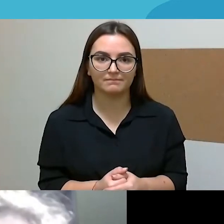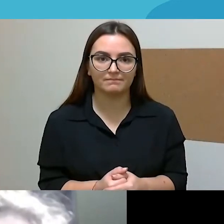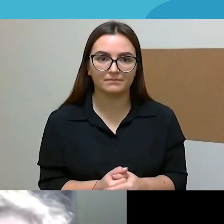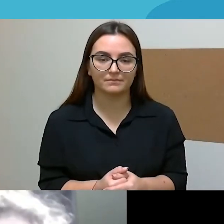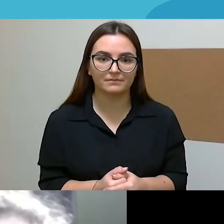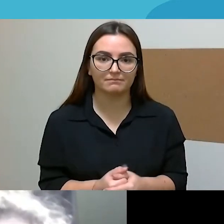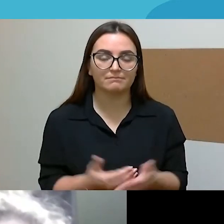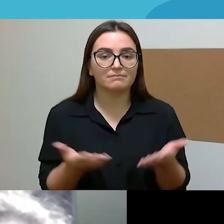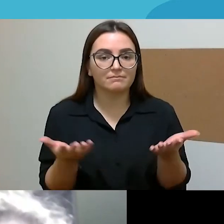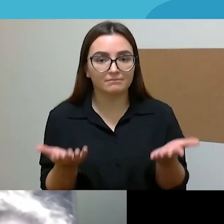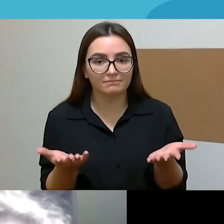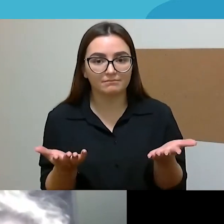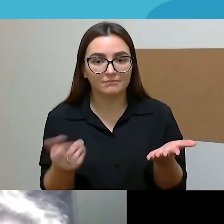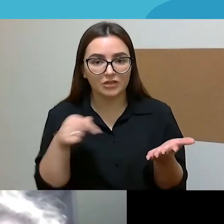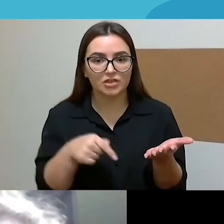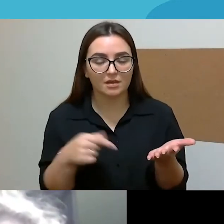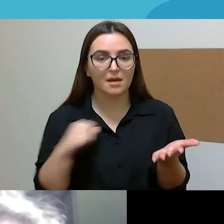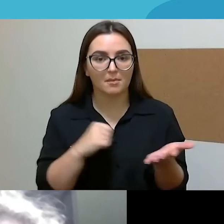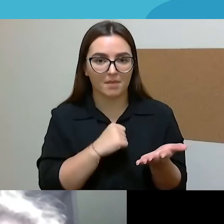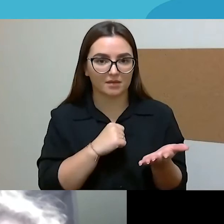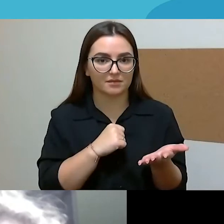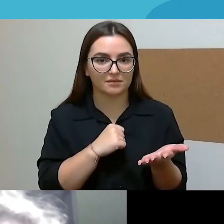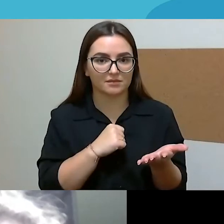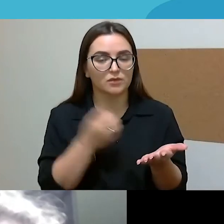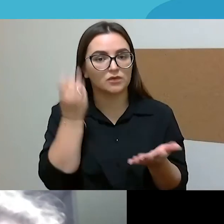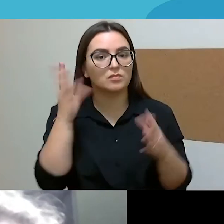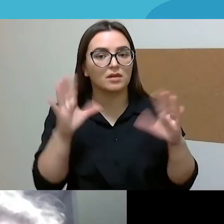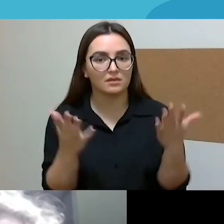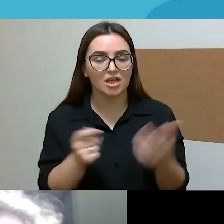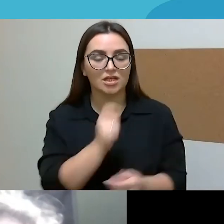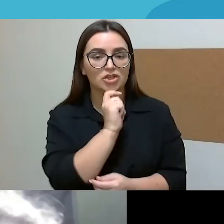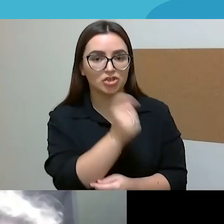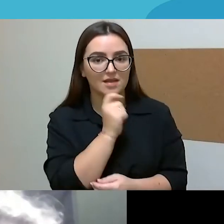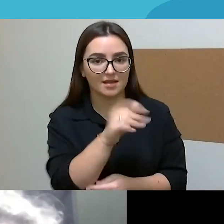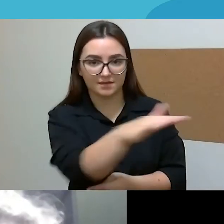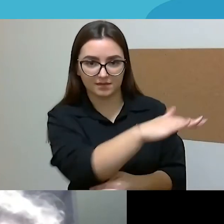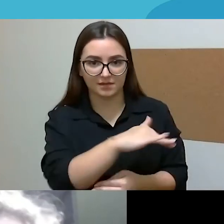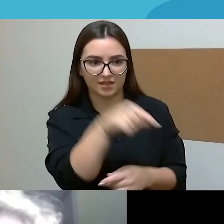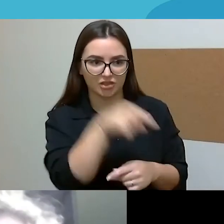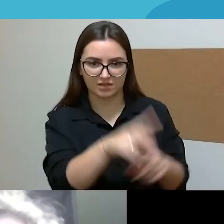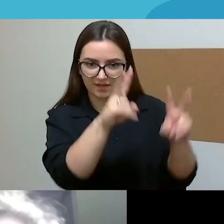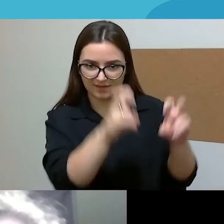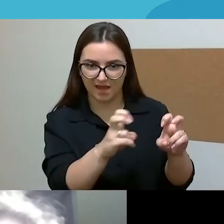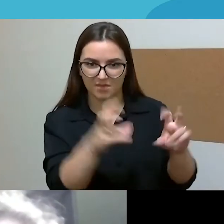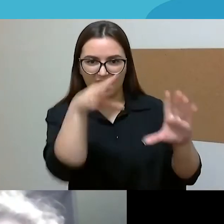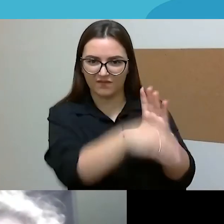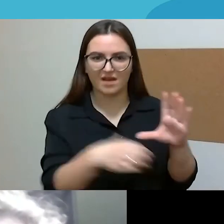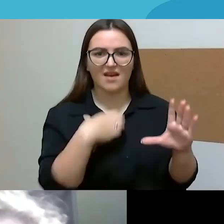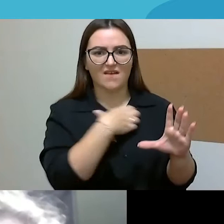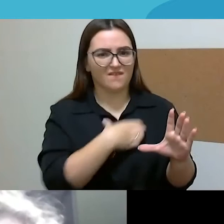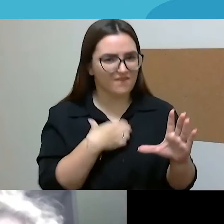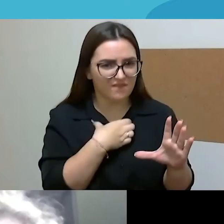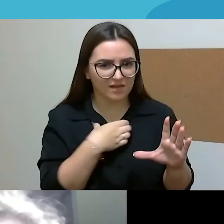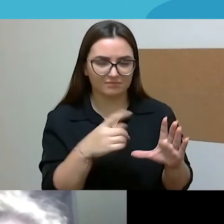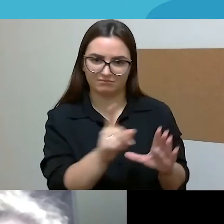Tai čia tikrai tenka pripažinti, kad žiniasklaida nėra avangarda šitoje temoje. Ta prasme, kad konkrėtus